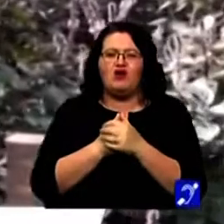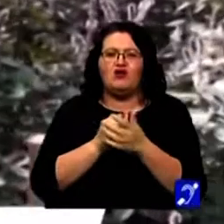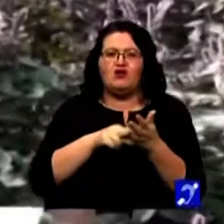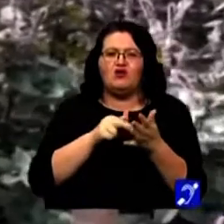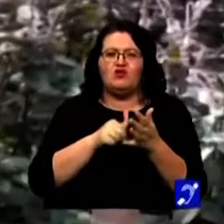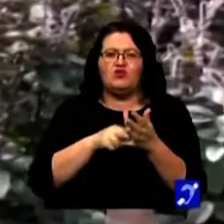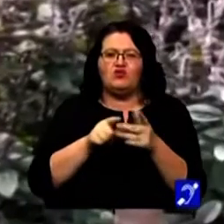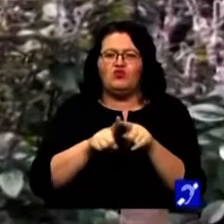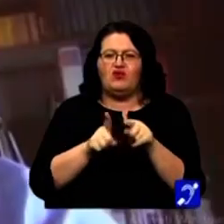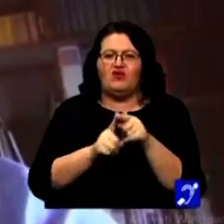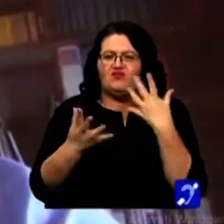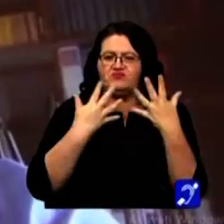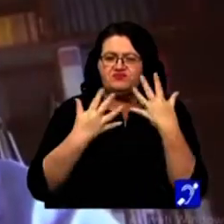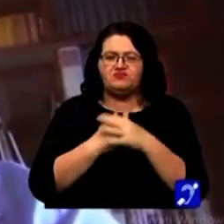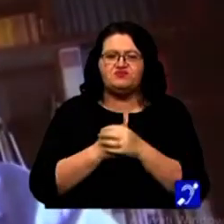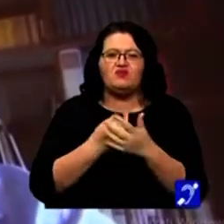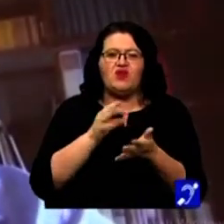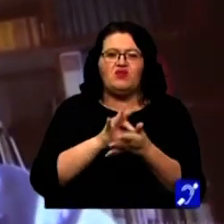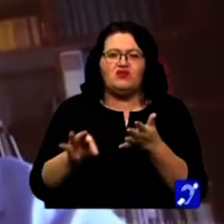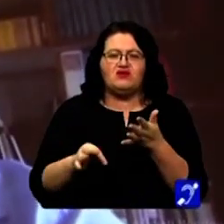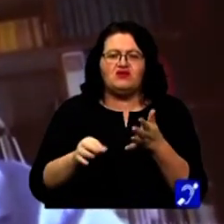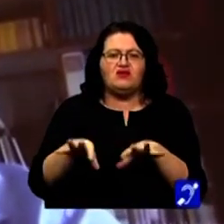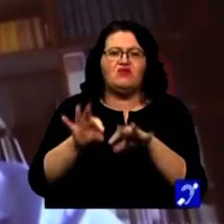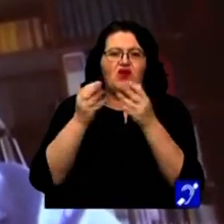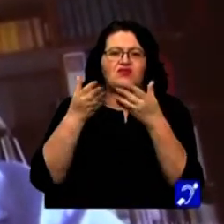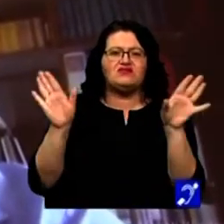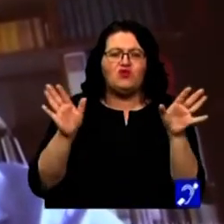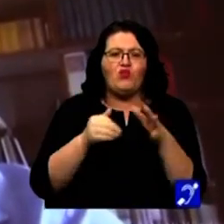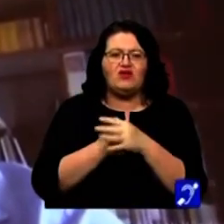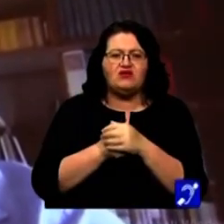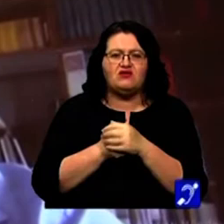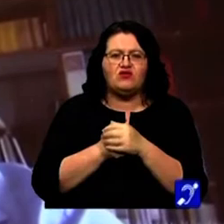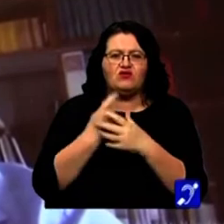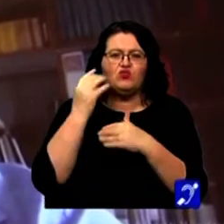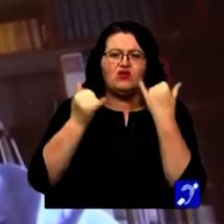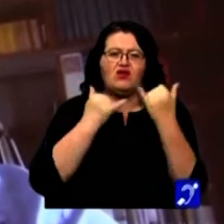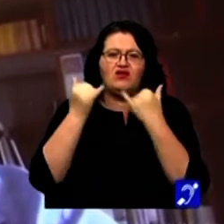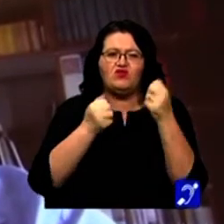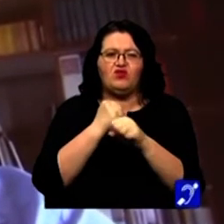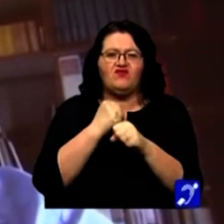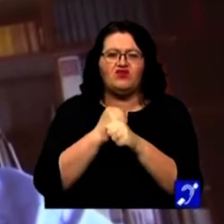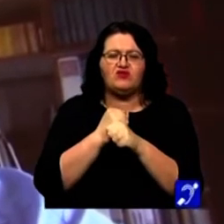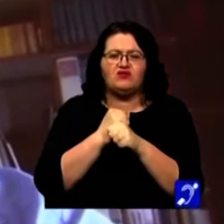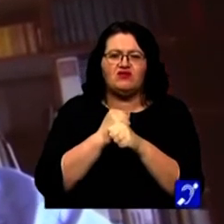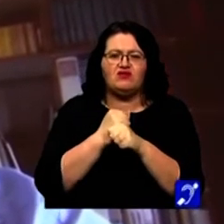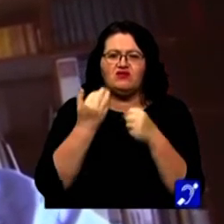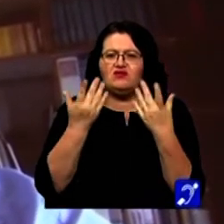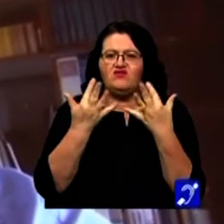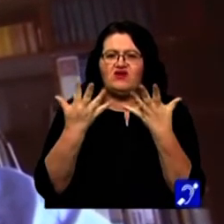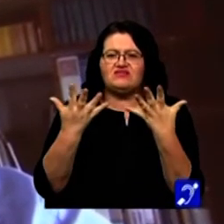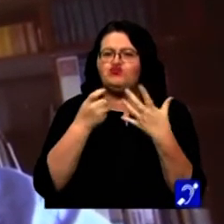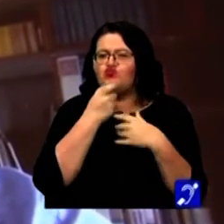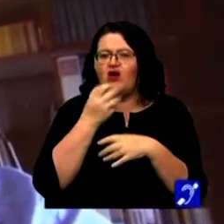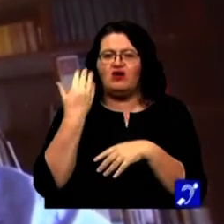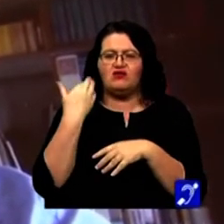Această plantă am descoperit-o, să zic, în una din călătoriile care le-am făcut acu' vreo 10 ani, undeva în